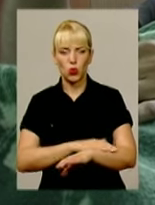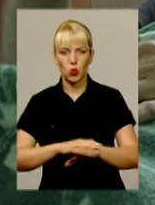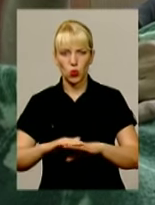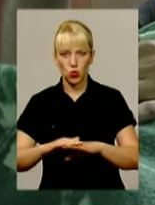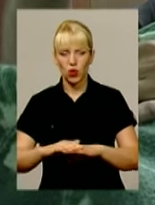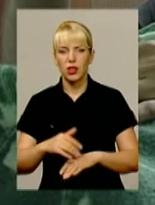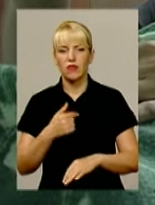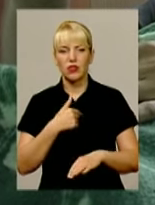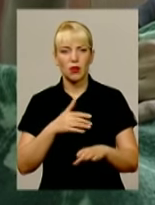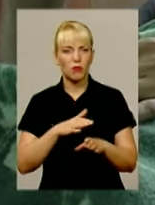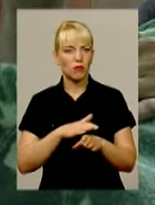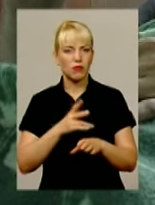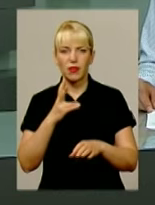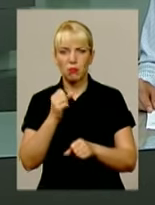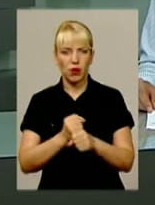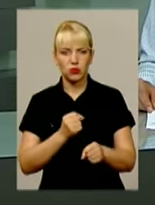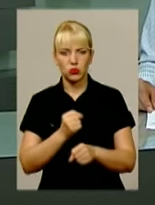Вона в мене не працювала.